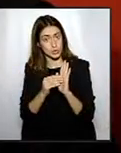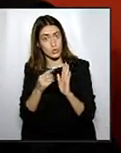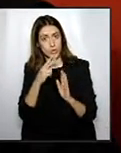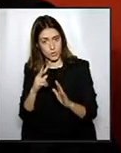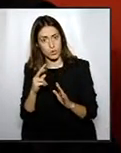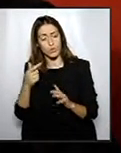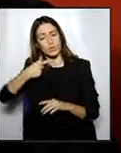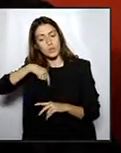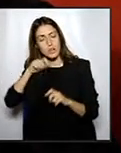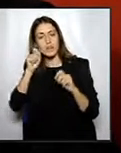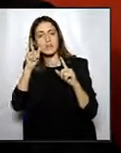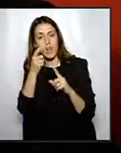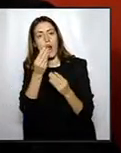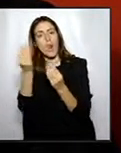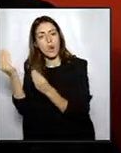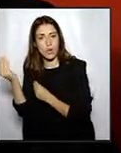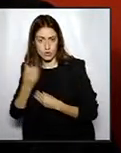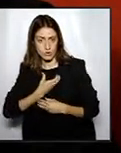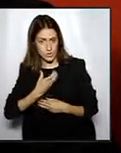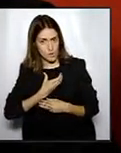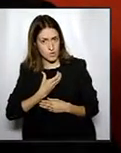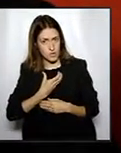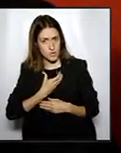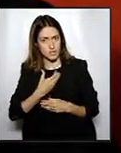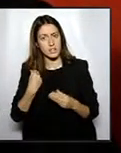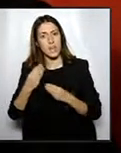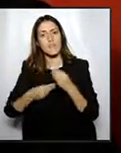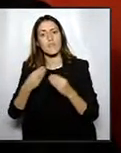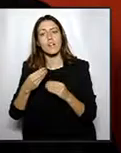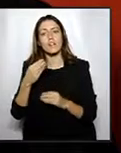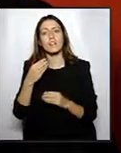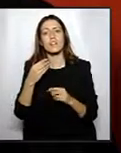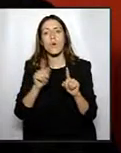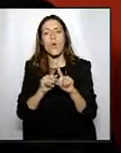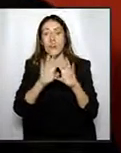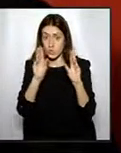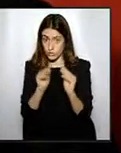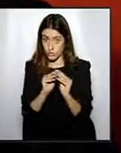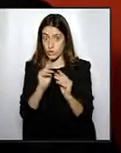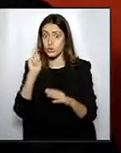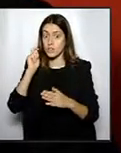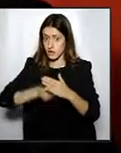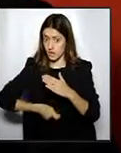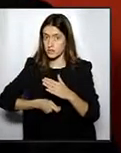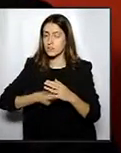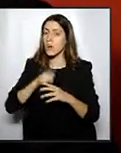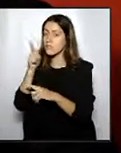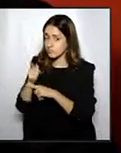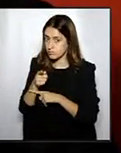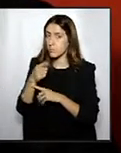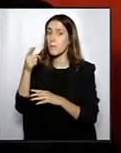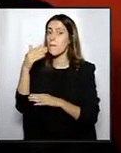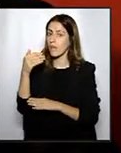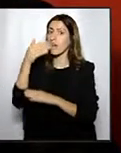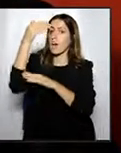ens hem assabentat que hi ha molts ajuntaments, molts ajuntaments, que hi han rebut la resolució de la sentència que els deien que havien de penjar la